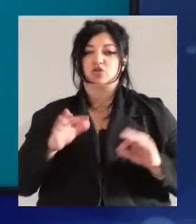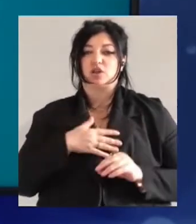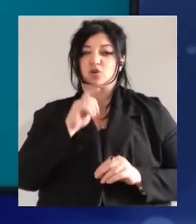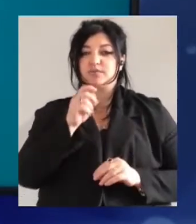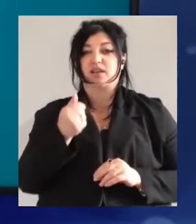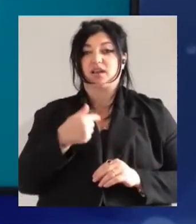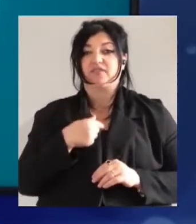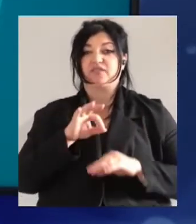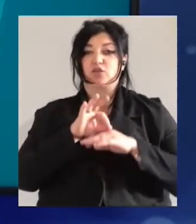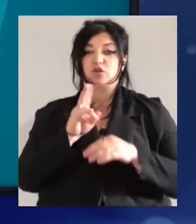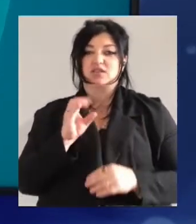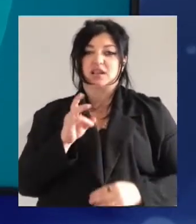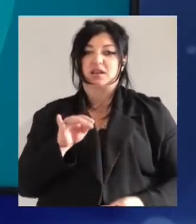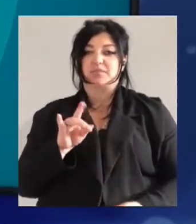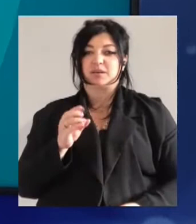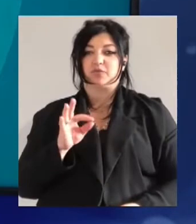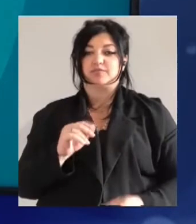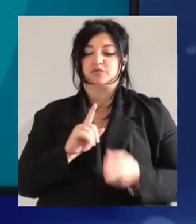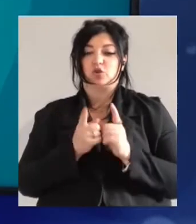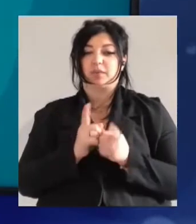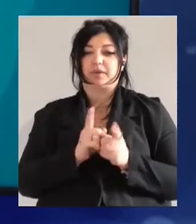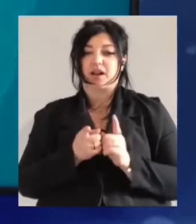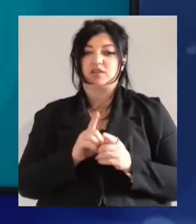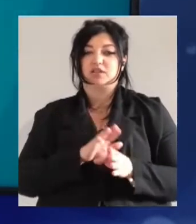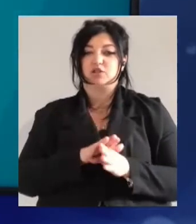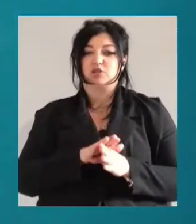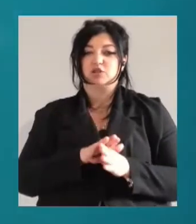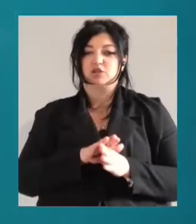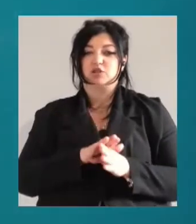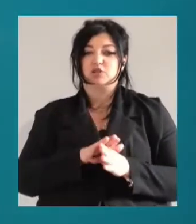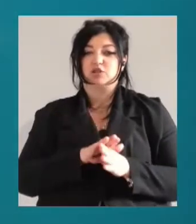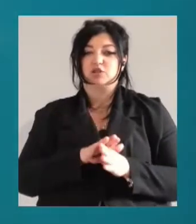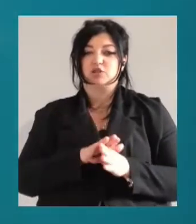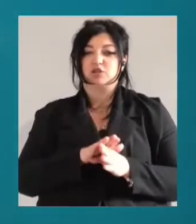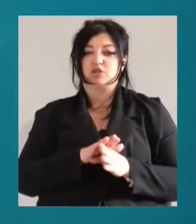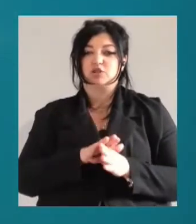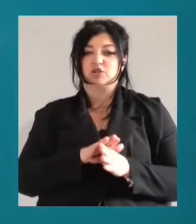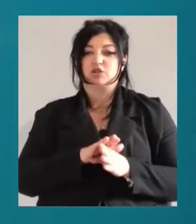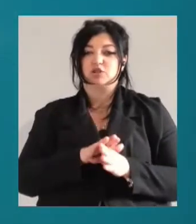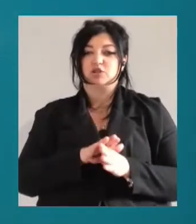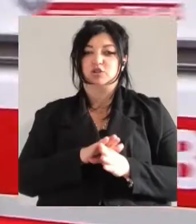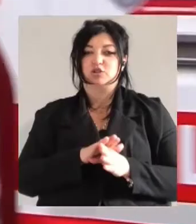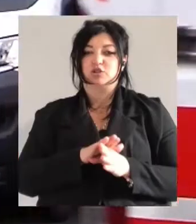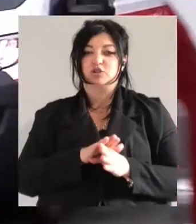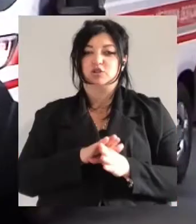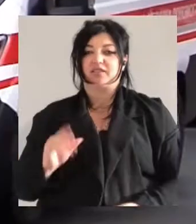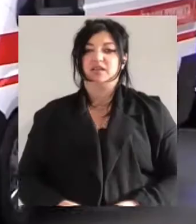ведуча Ксенія Процепова. Сордопереклад здійснює Наталя Сергєєва. Сьогодні випуску.